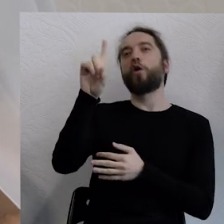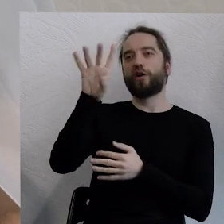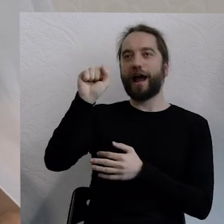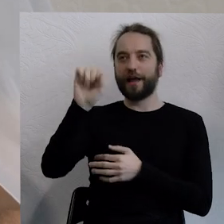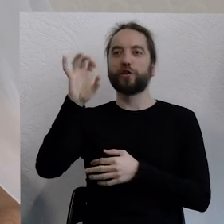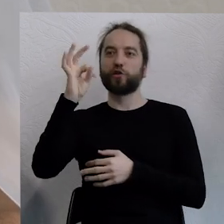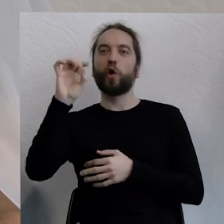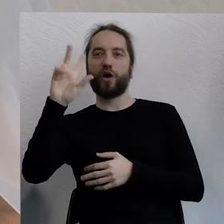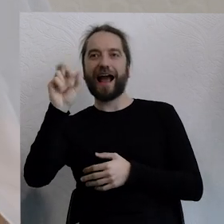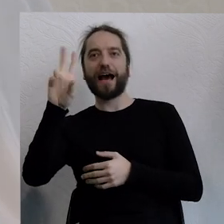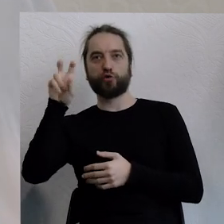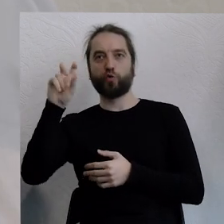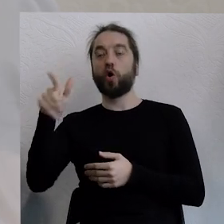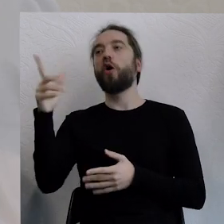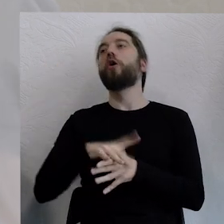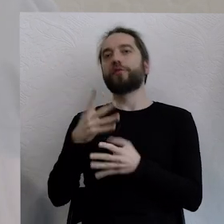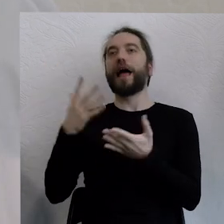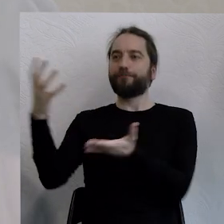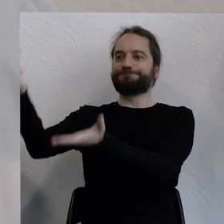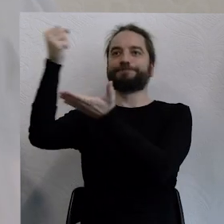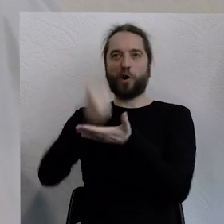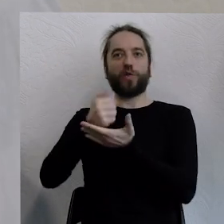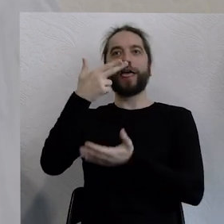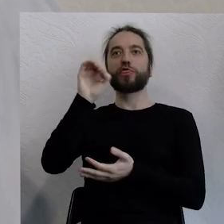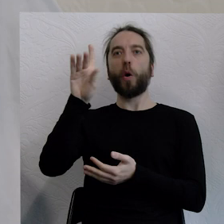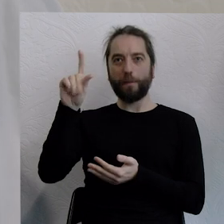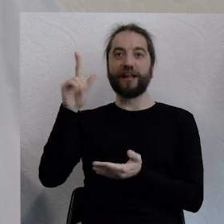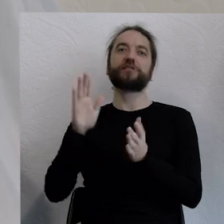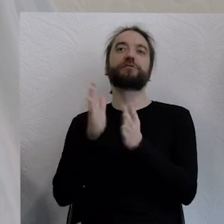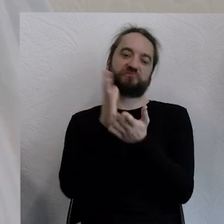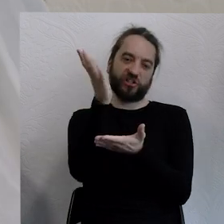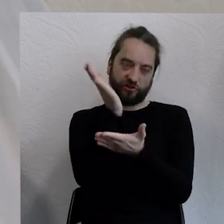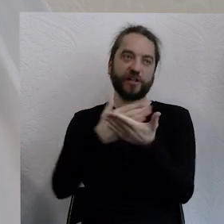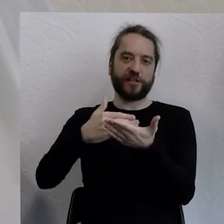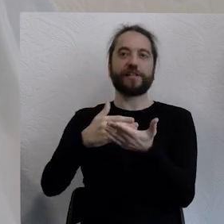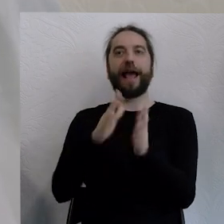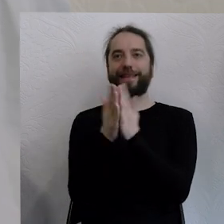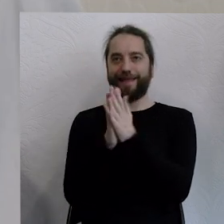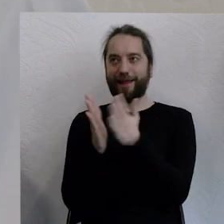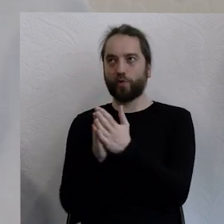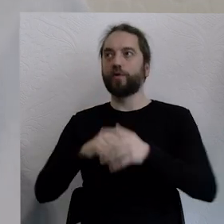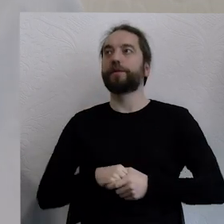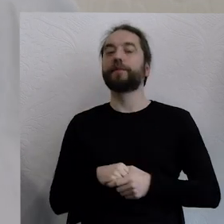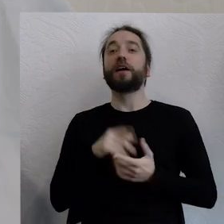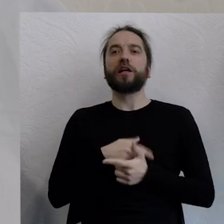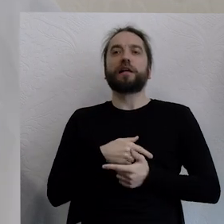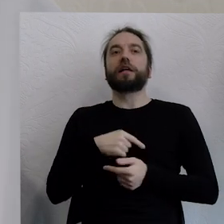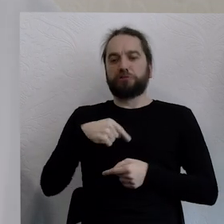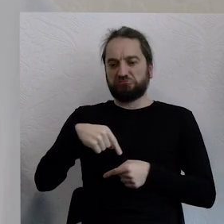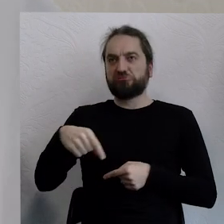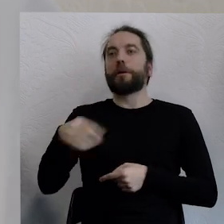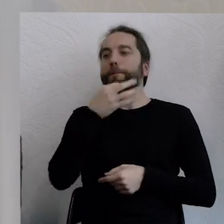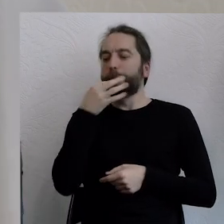Nobla w dziedzinie literatury. I tym cytatem zacznę i przejdziemy do pytania.